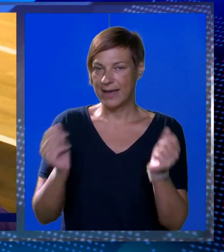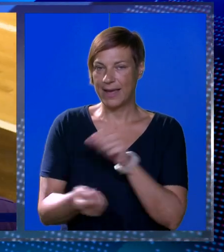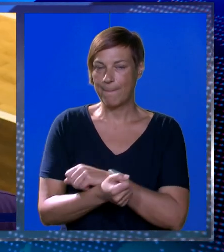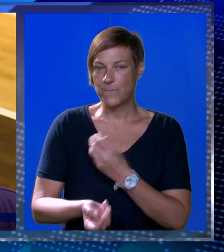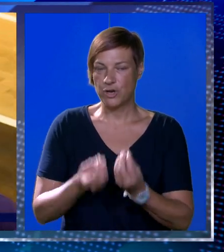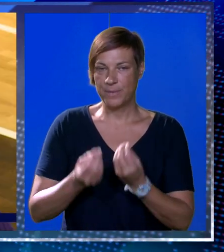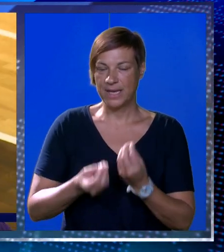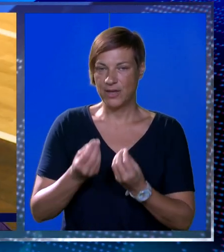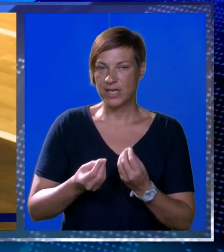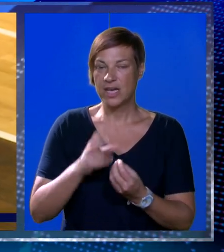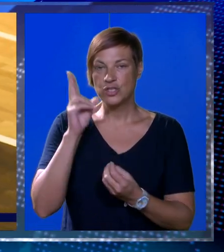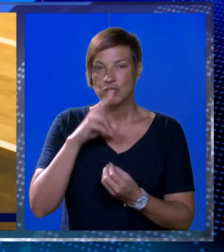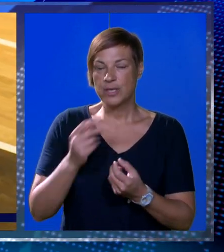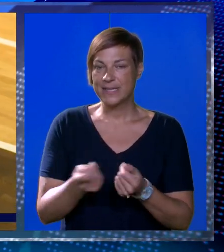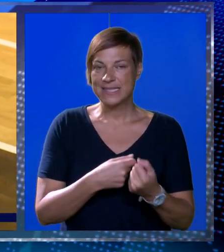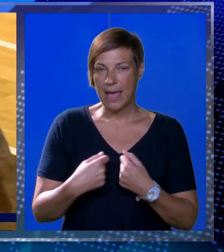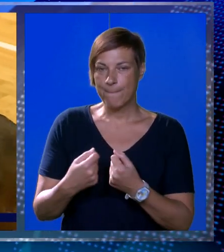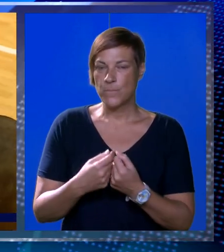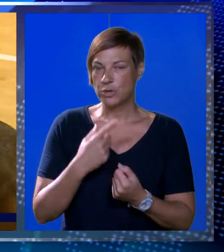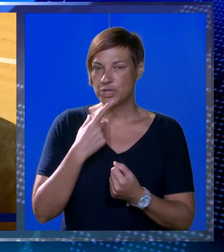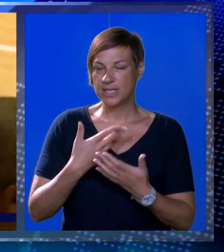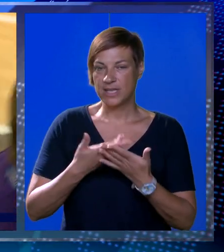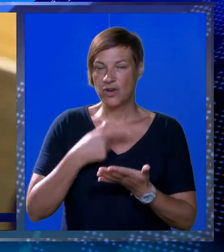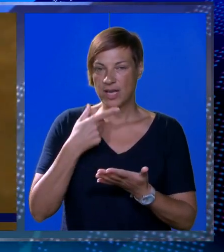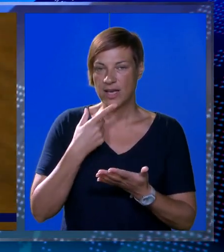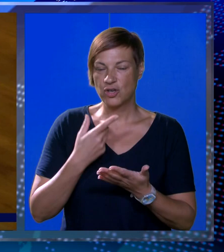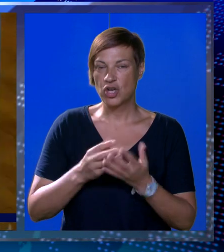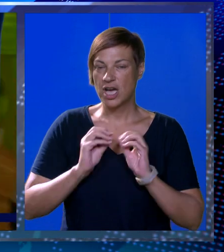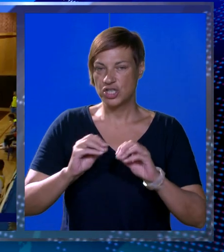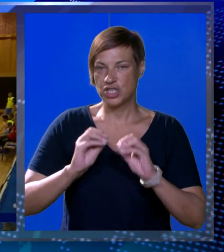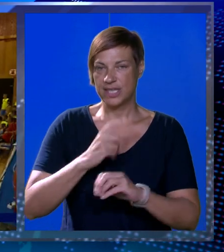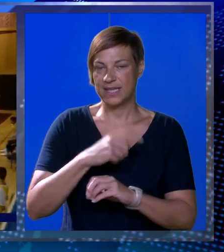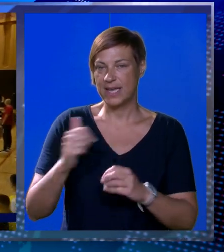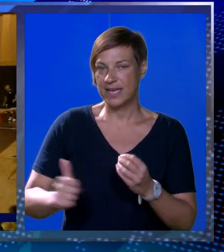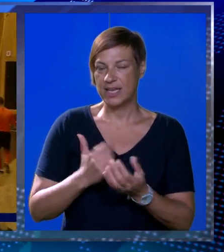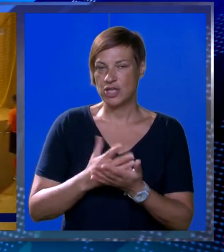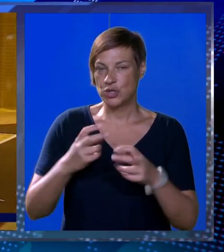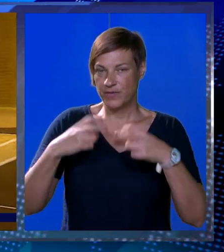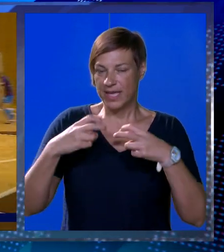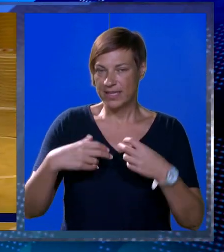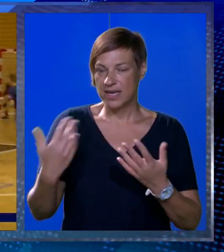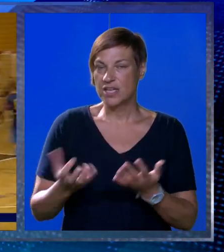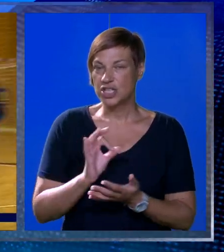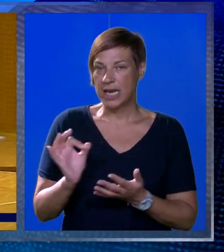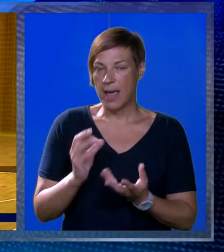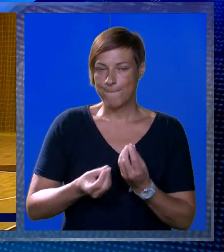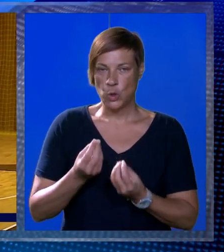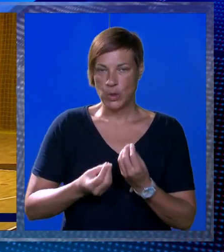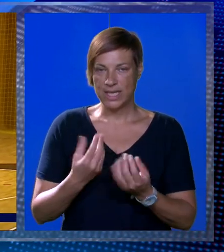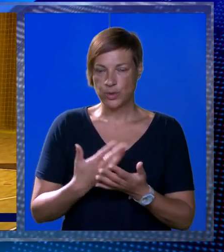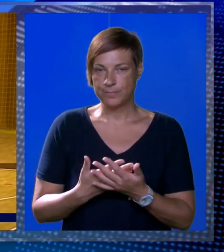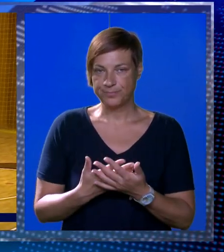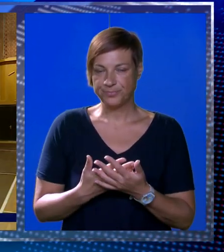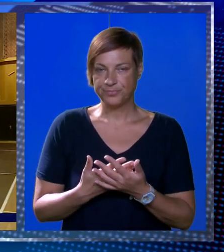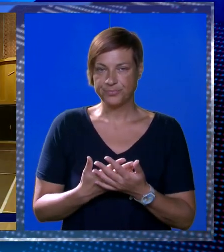promjene i u igračkom kadru Šibenske momčadi koja kako ističe njihov trener još uvijek traži svoju najbolju igru